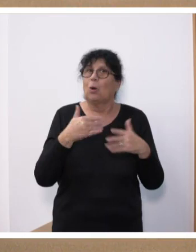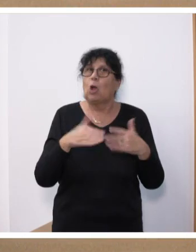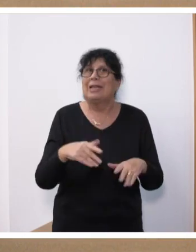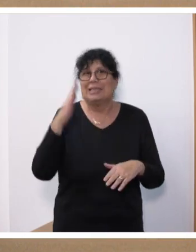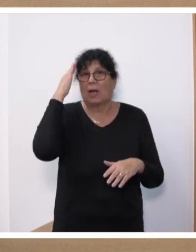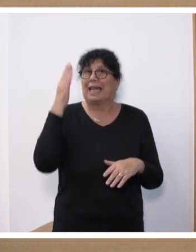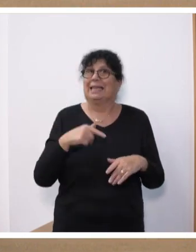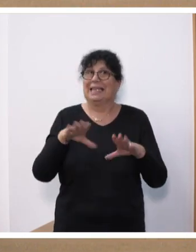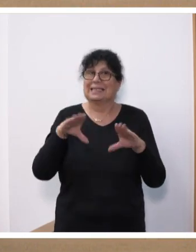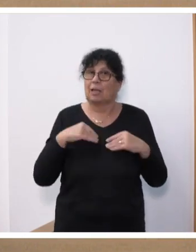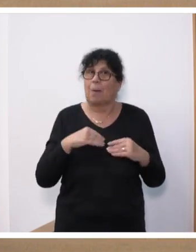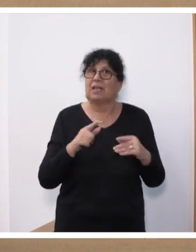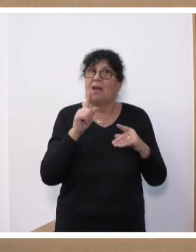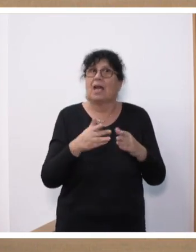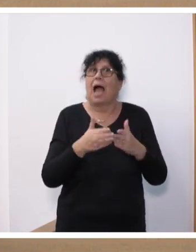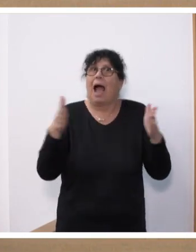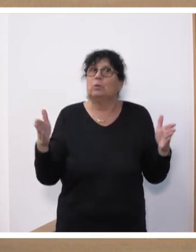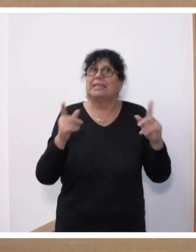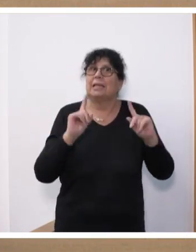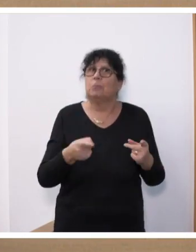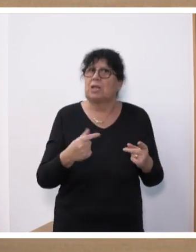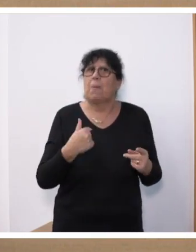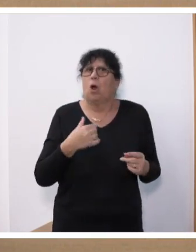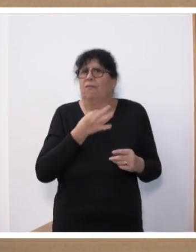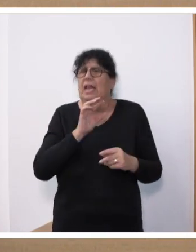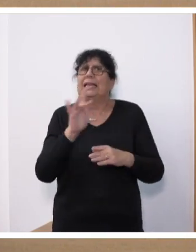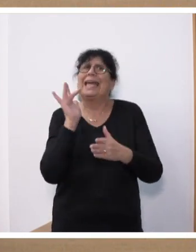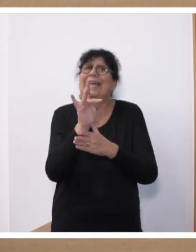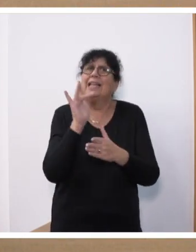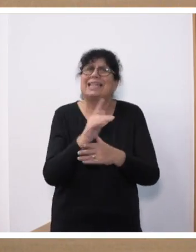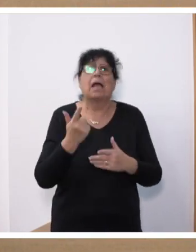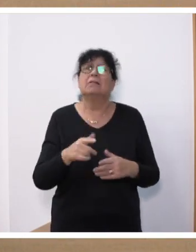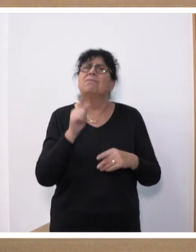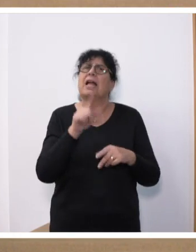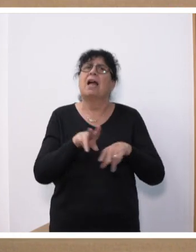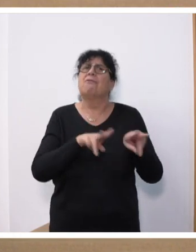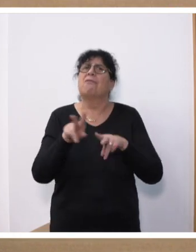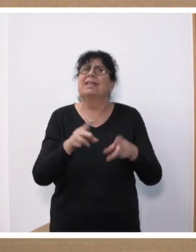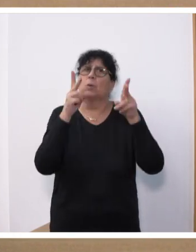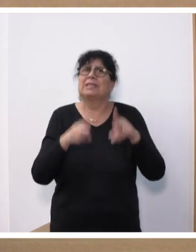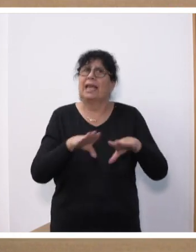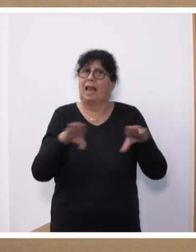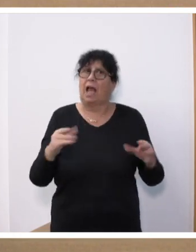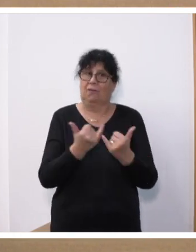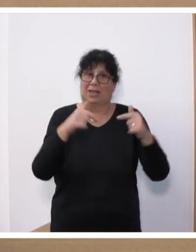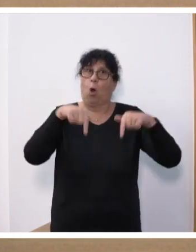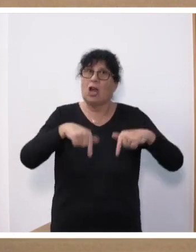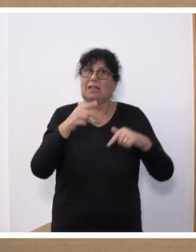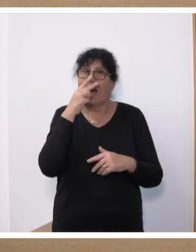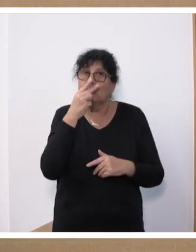das ausdehnen müssten. Ich will das aber auch gar nicht kritisieren, weil ich die Verfassungsrechtslage, so wie sie heute ist,